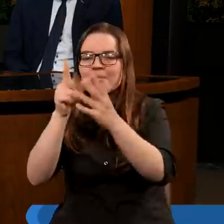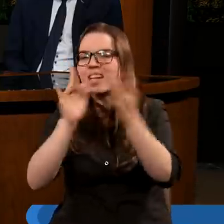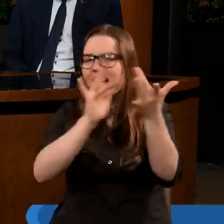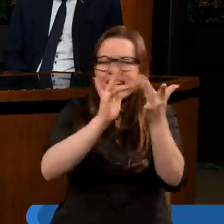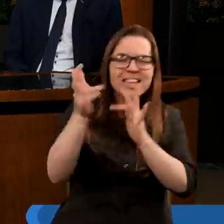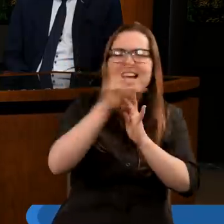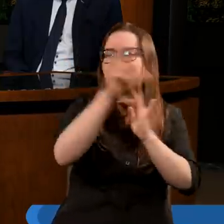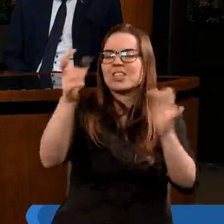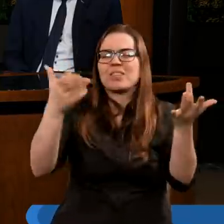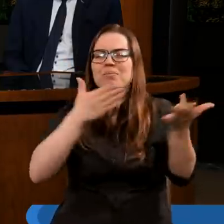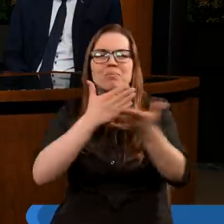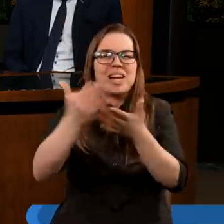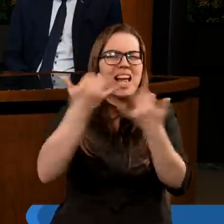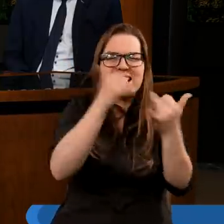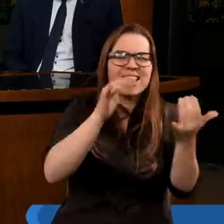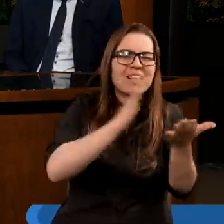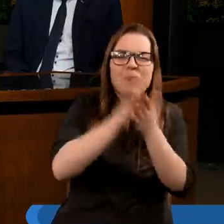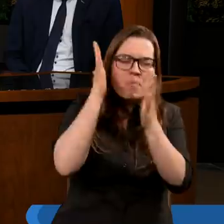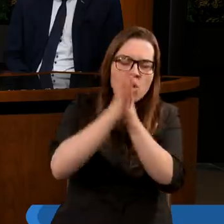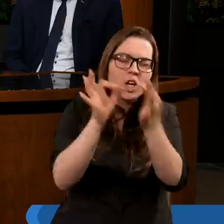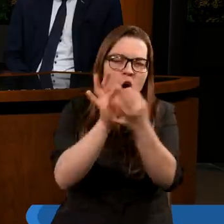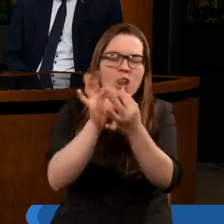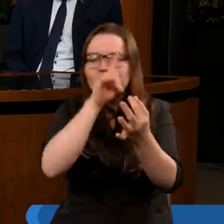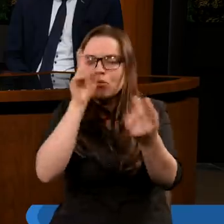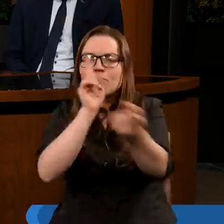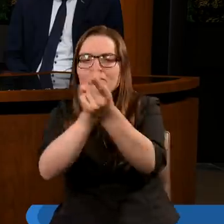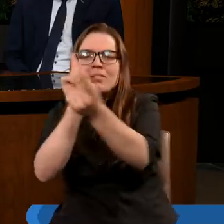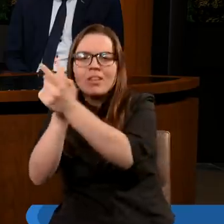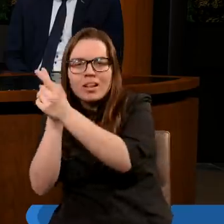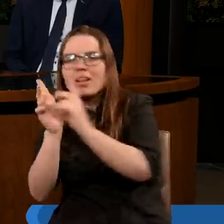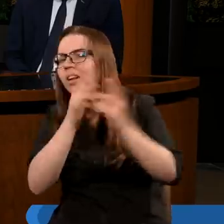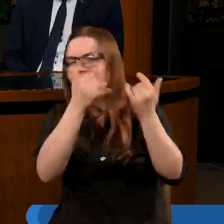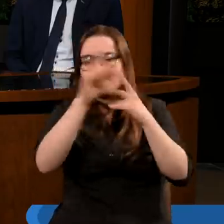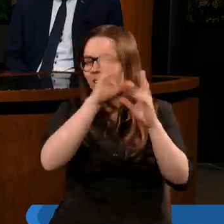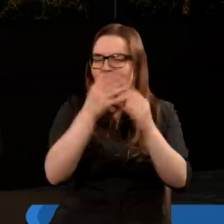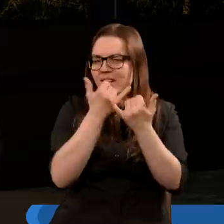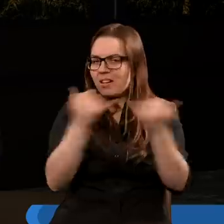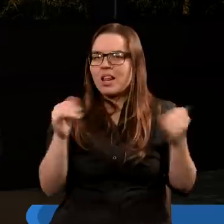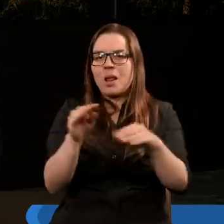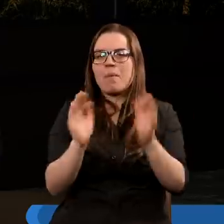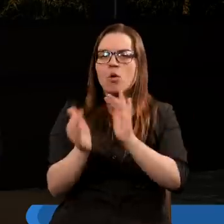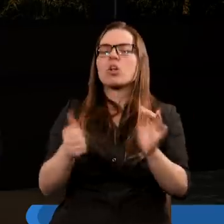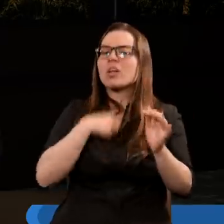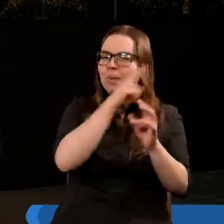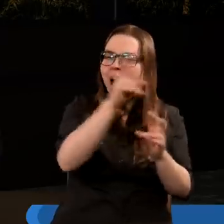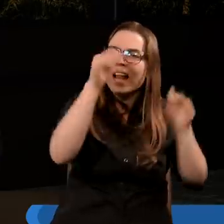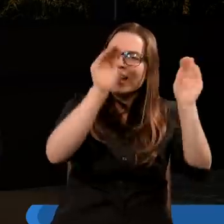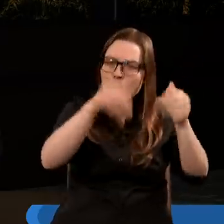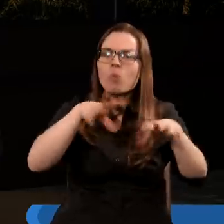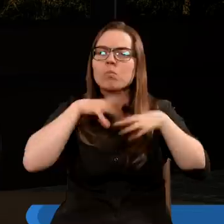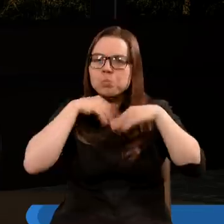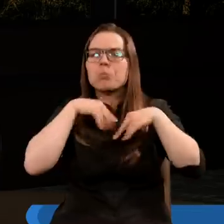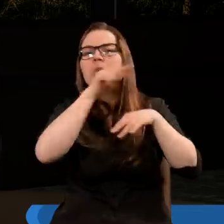internet, czy przez bezpośredni kontakt jednego człowieka z drugim, tak aby każdy miał możliwość